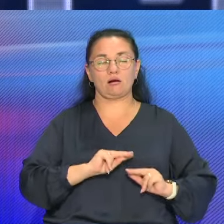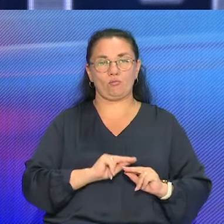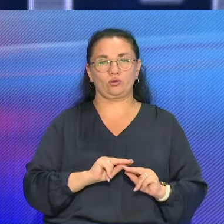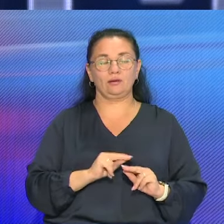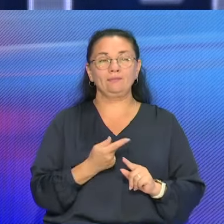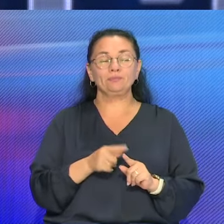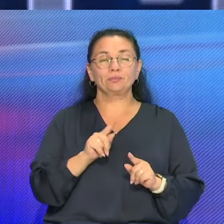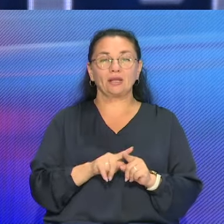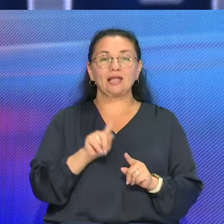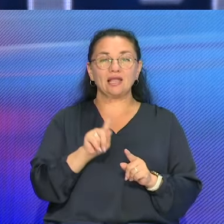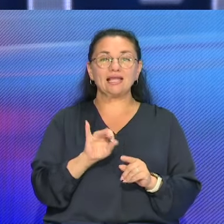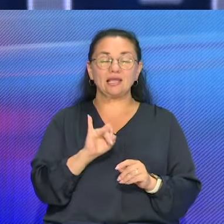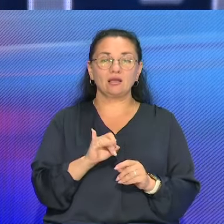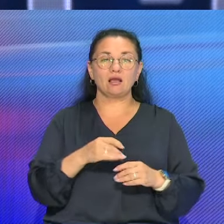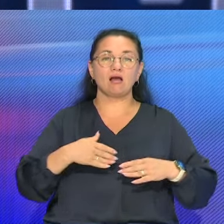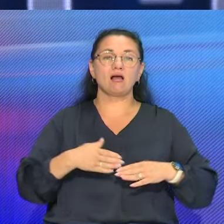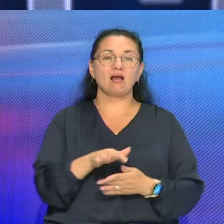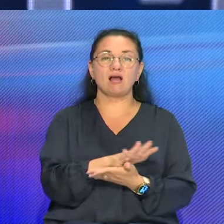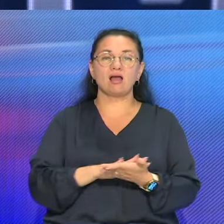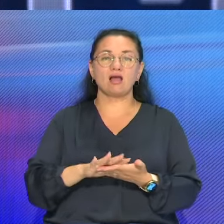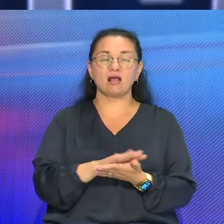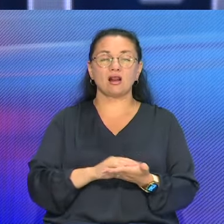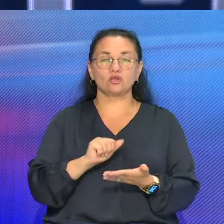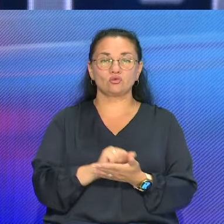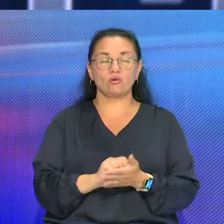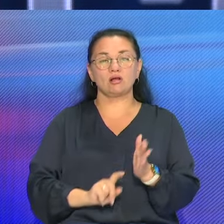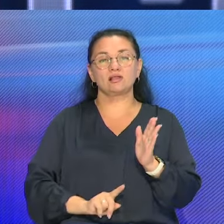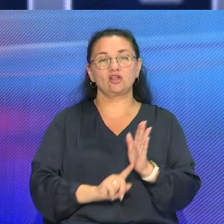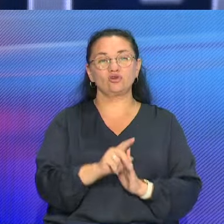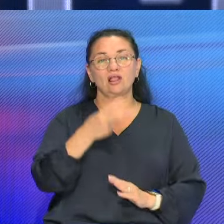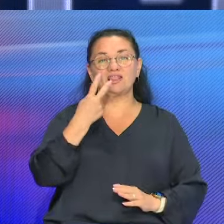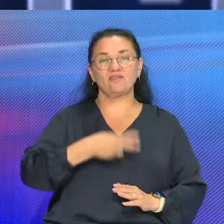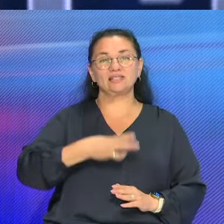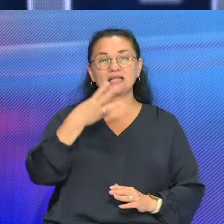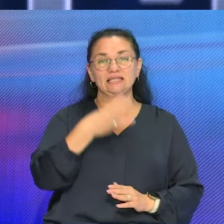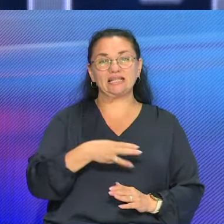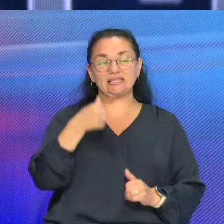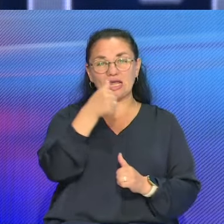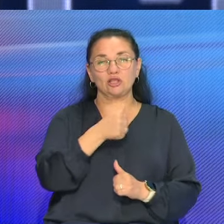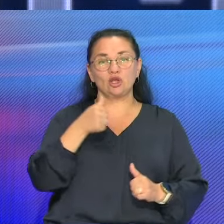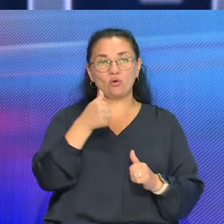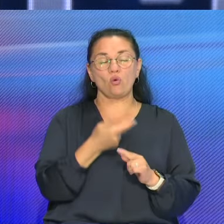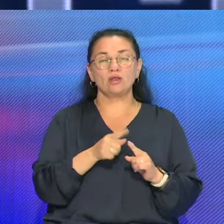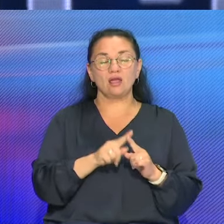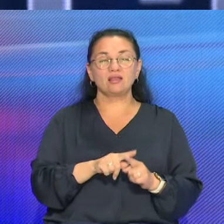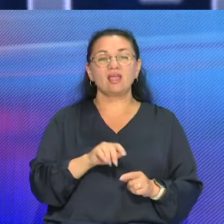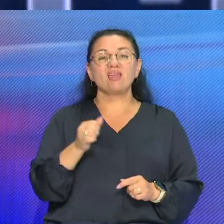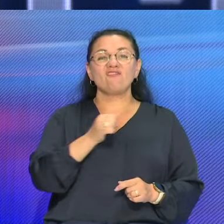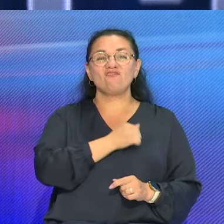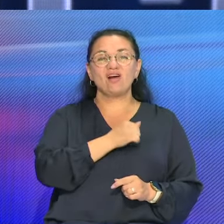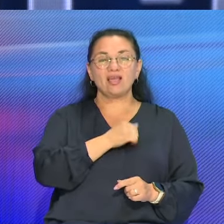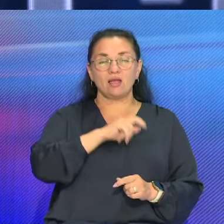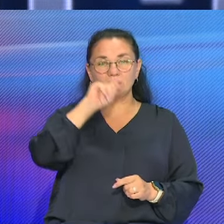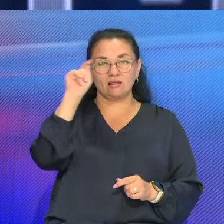разруха начала 20-30-х годов, это и военные лихолетия, послевоенные